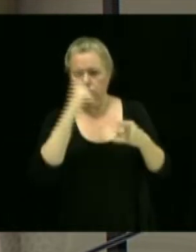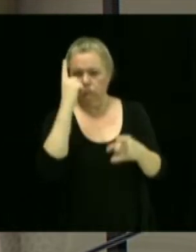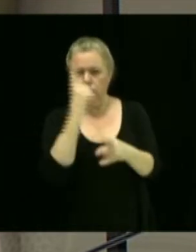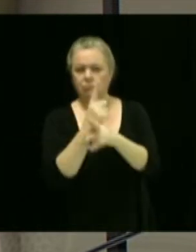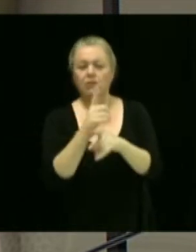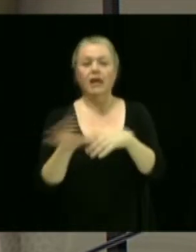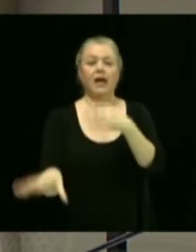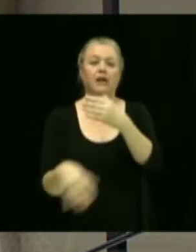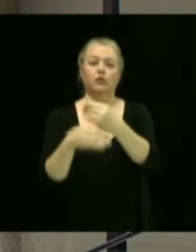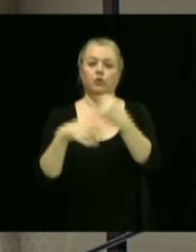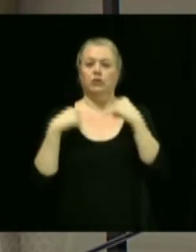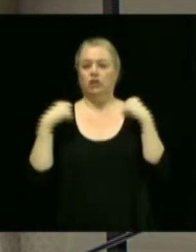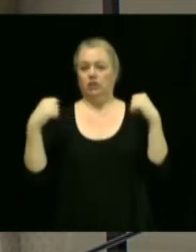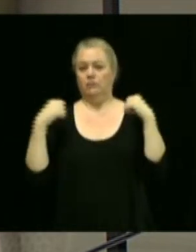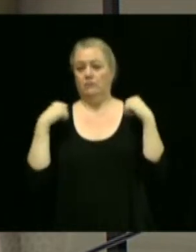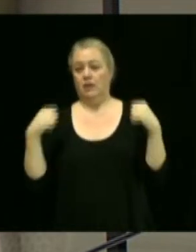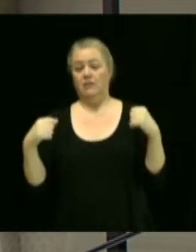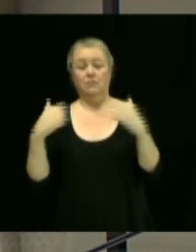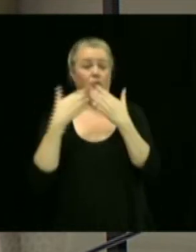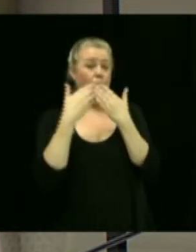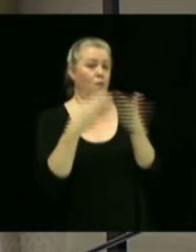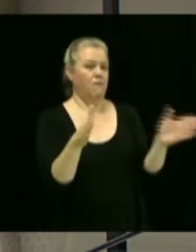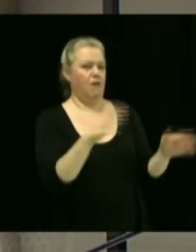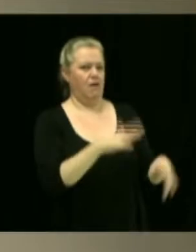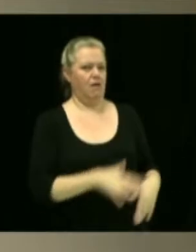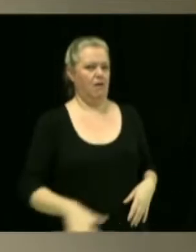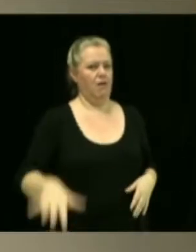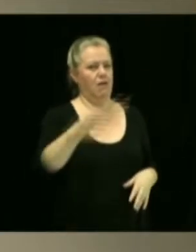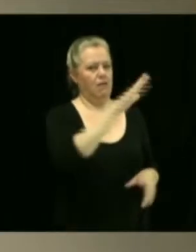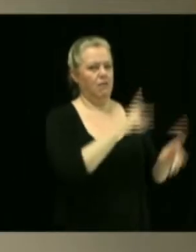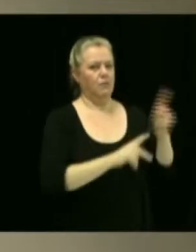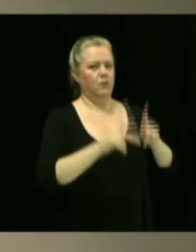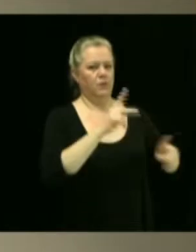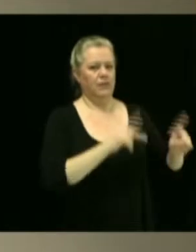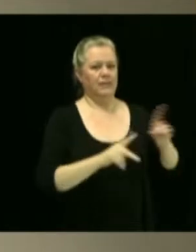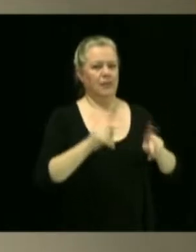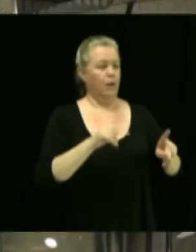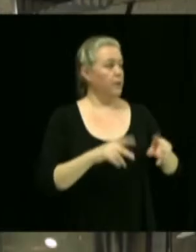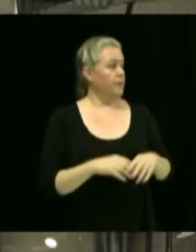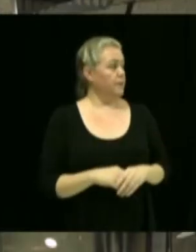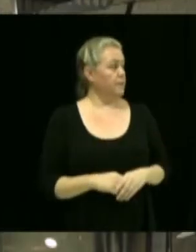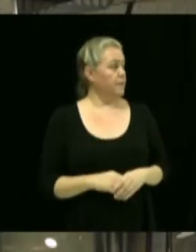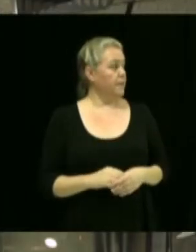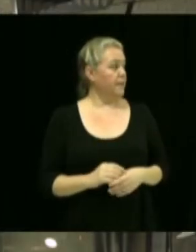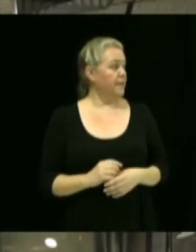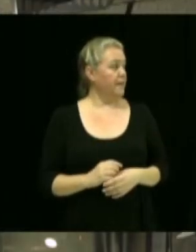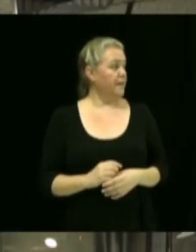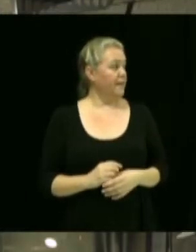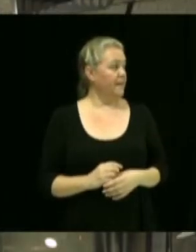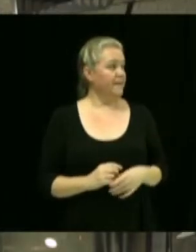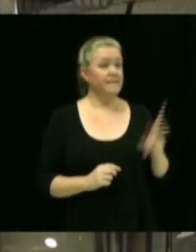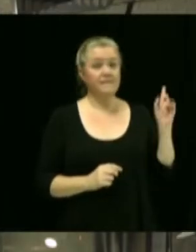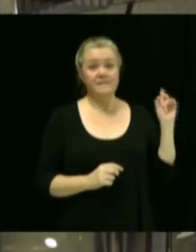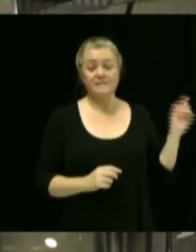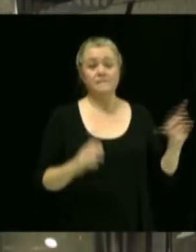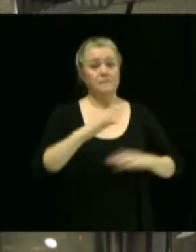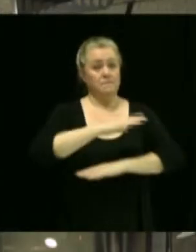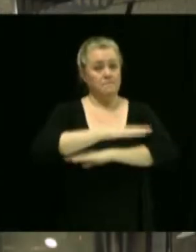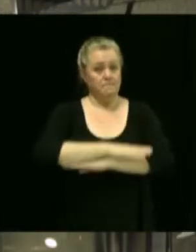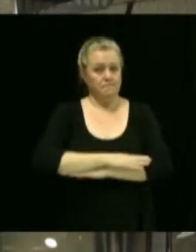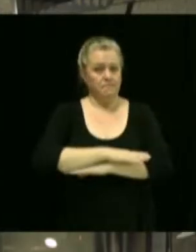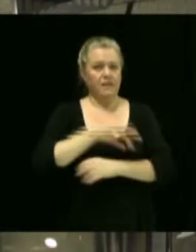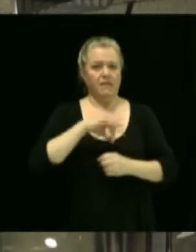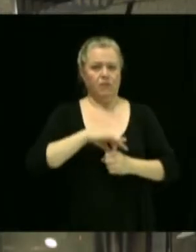accessible à l'ensemble de la population de la municipalité. Moi, M. le maire, dans ce dossier, je vais m'abstrer de voter.